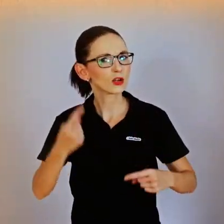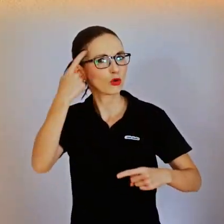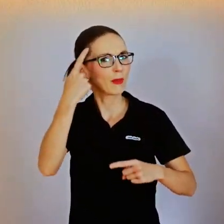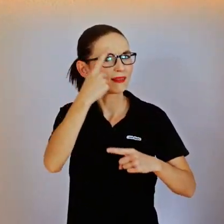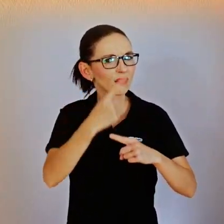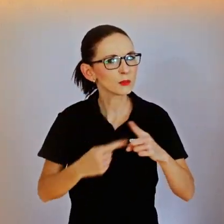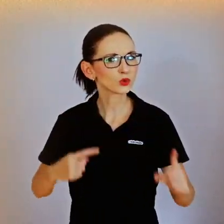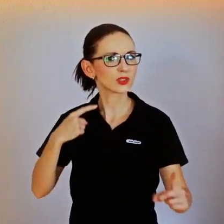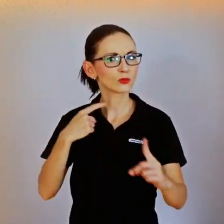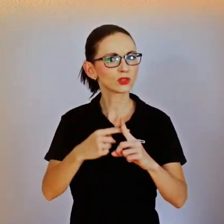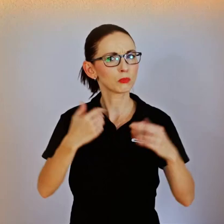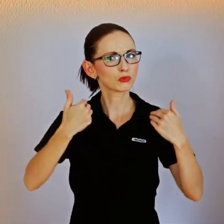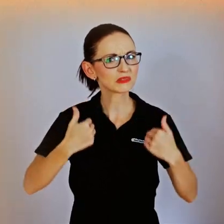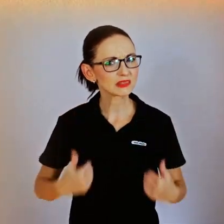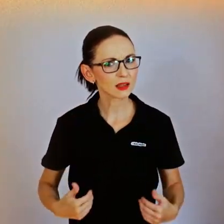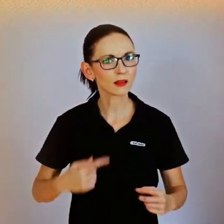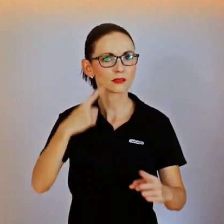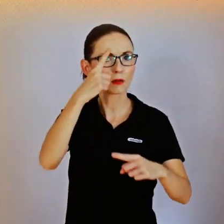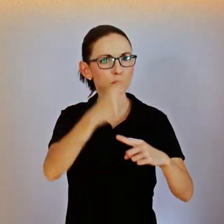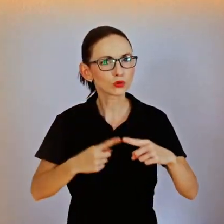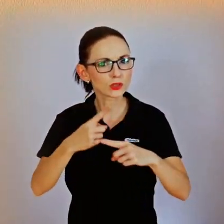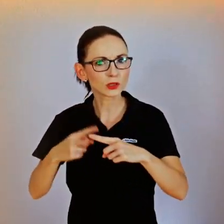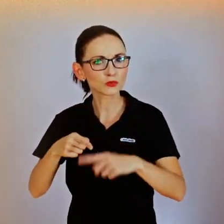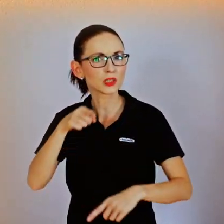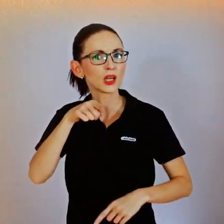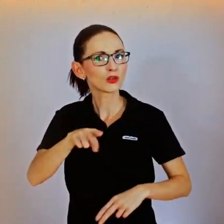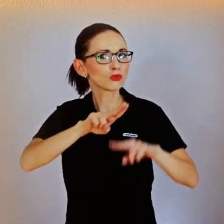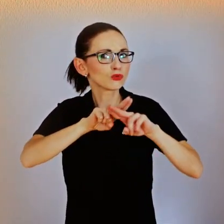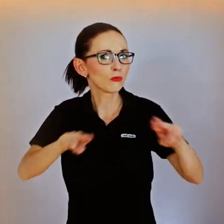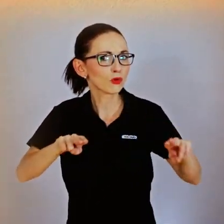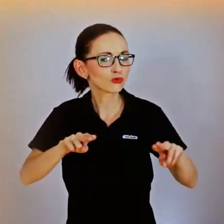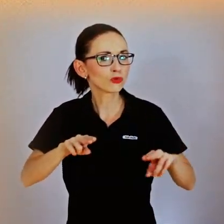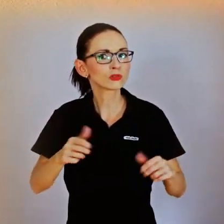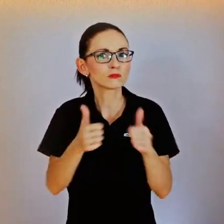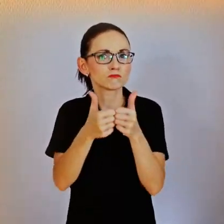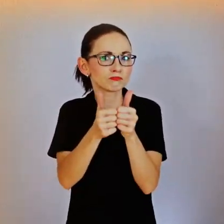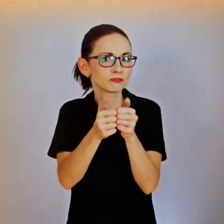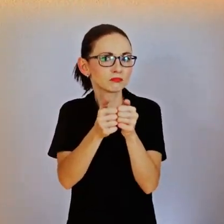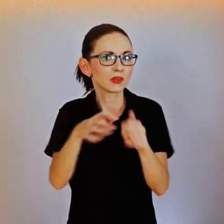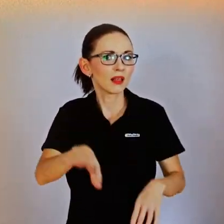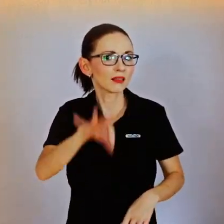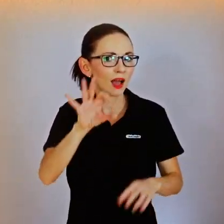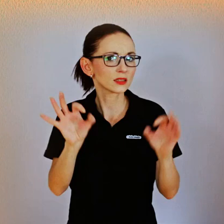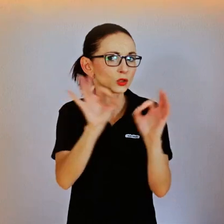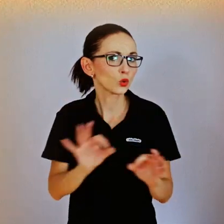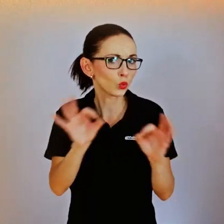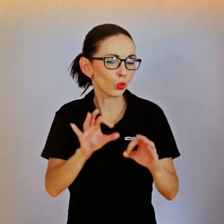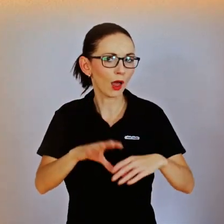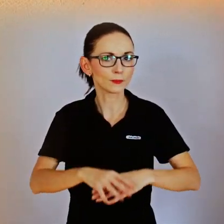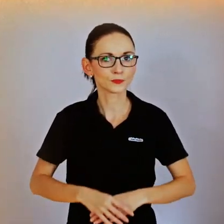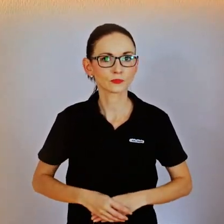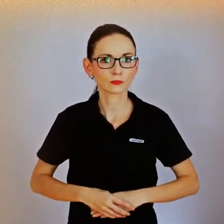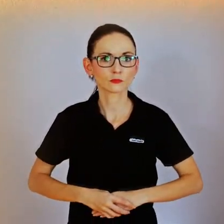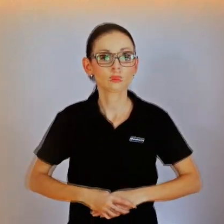mají. To je bohužel skutečně tak. Pre ľudí s handicapom je náročné návští partnera. Rezignácia,